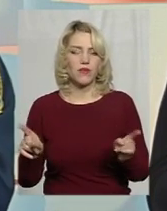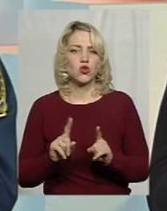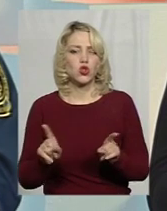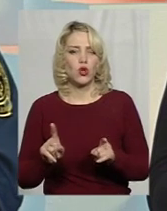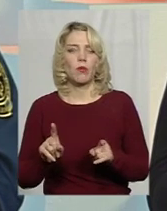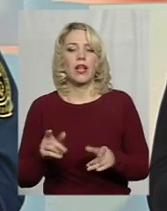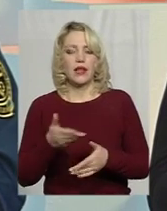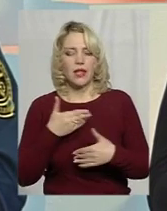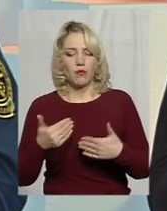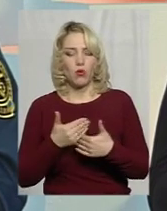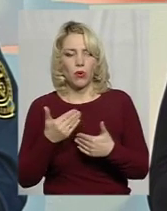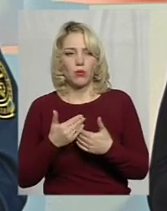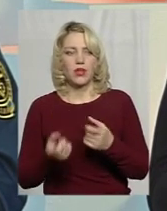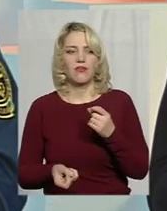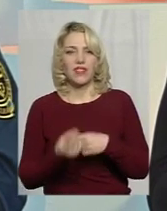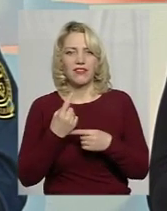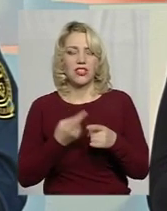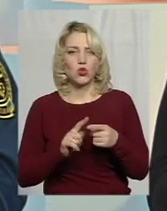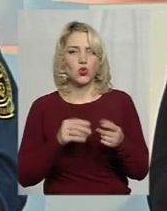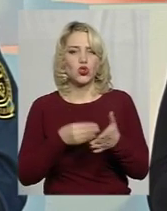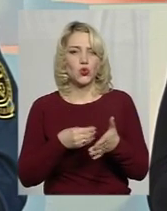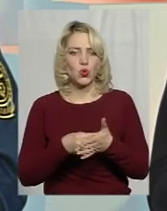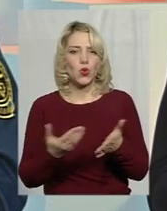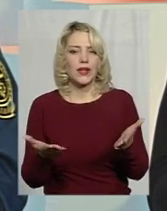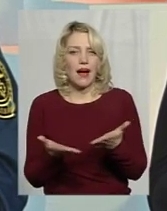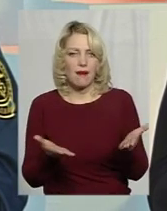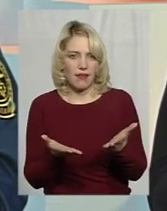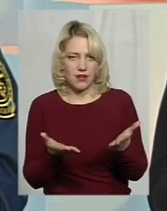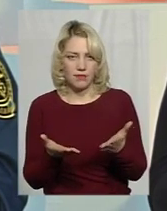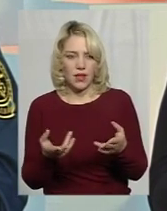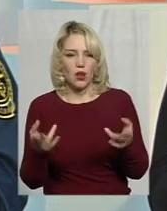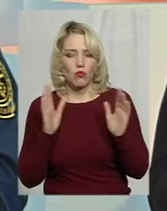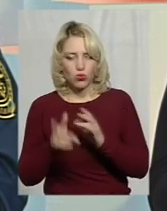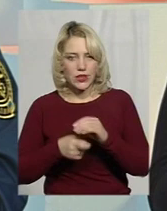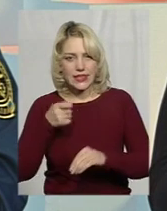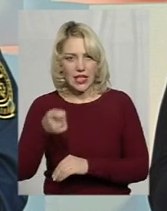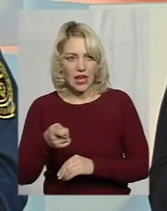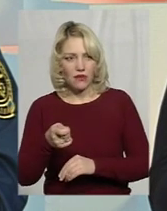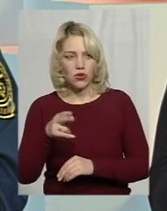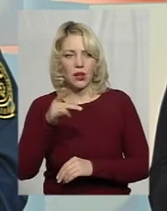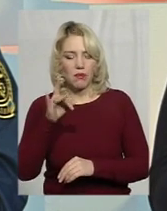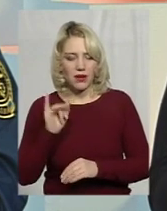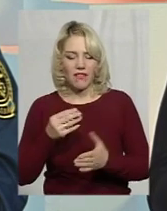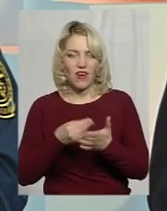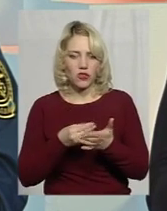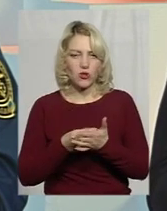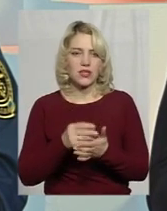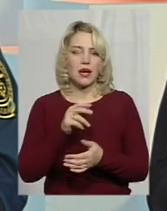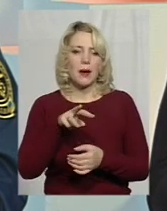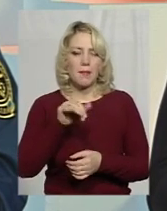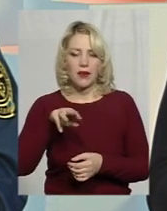допомогли виявити все ж таки ту ціну, яка буде заявлена при вартості розмитнення автомобіля.